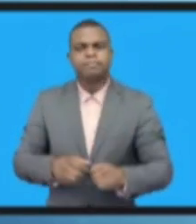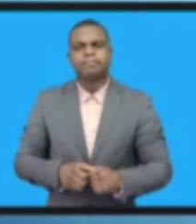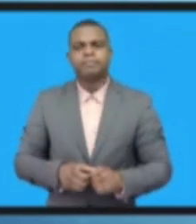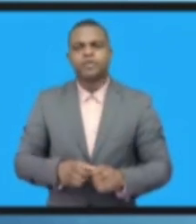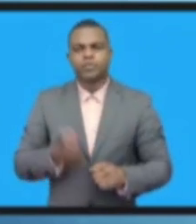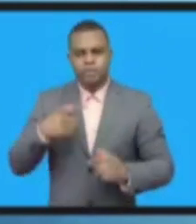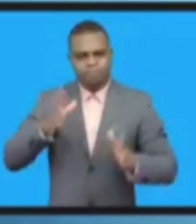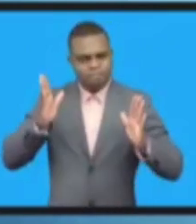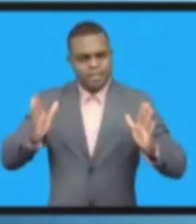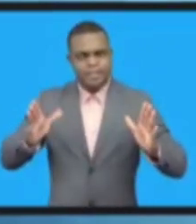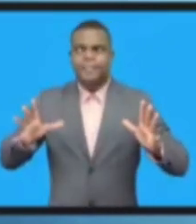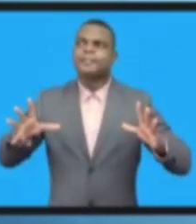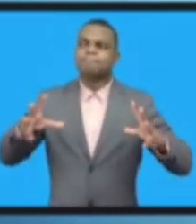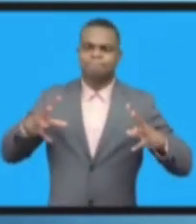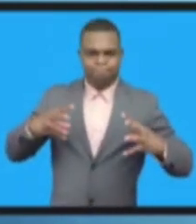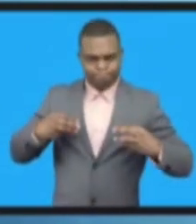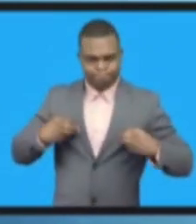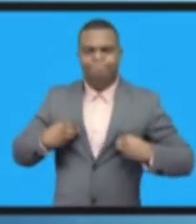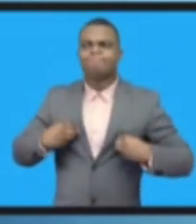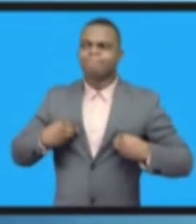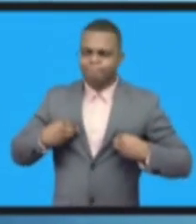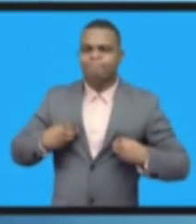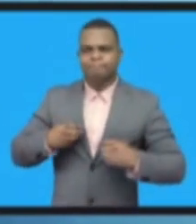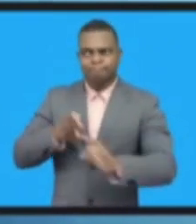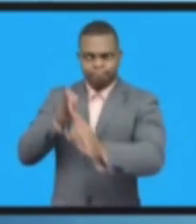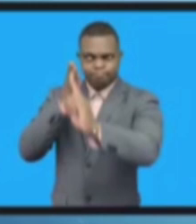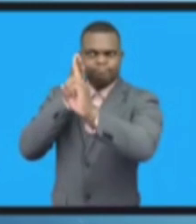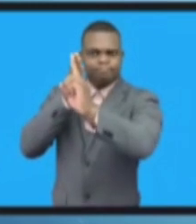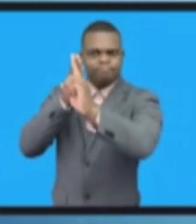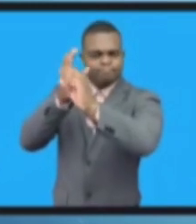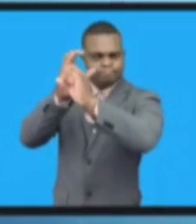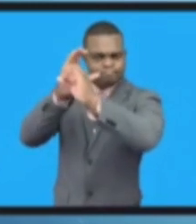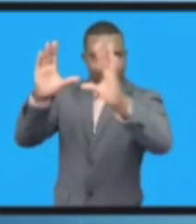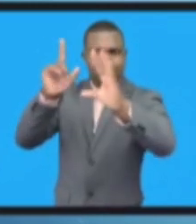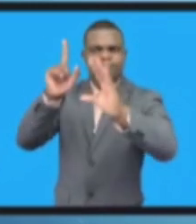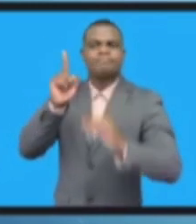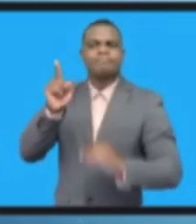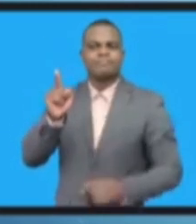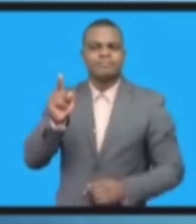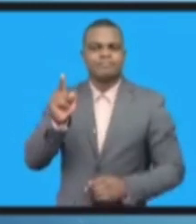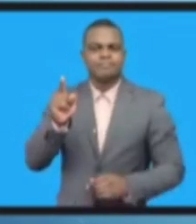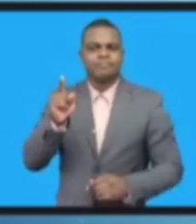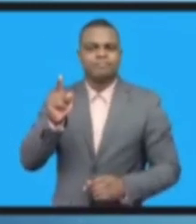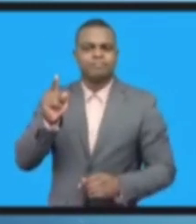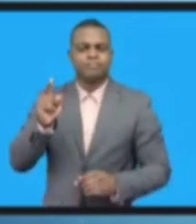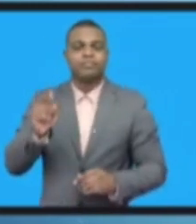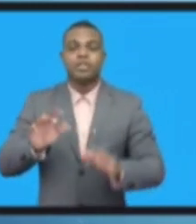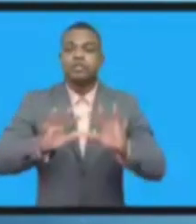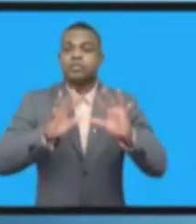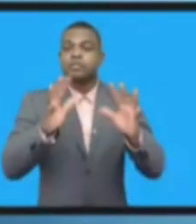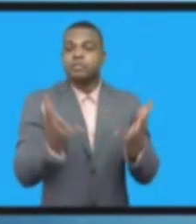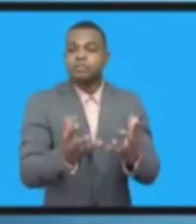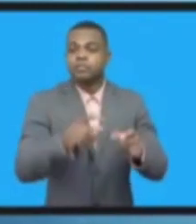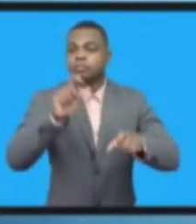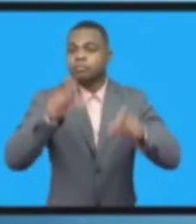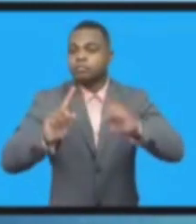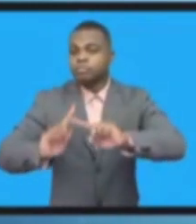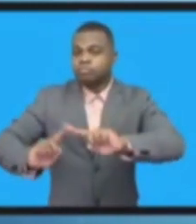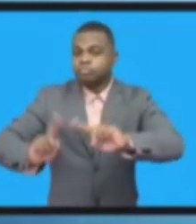то мы выкинем самую прекрасную возможность,